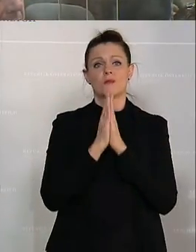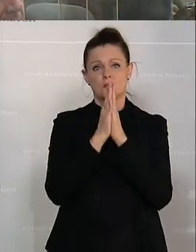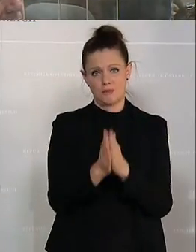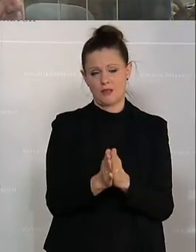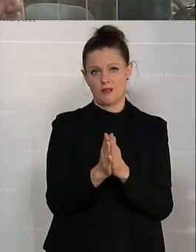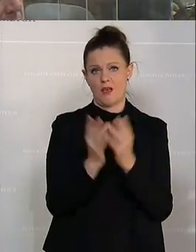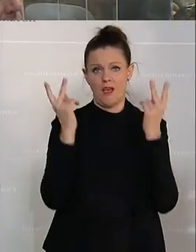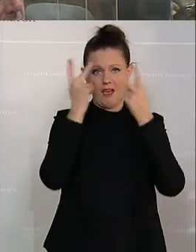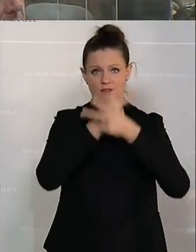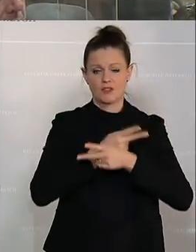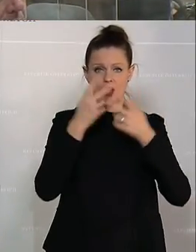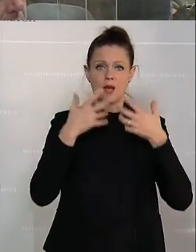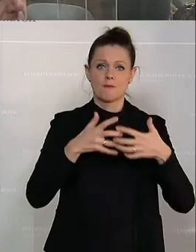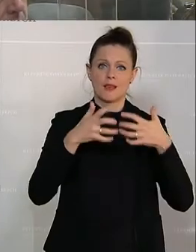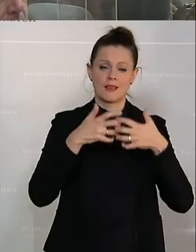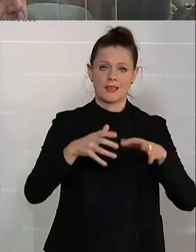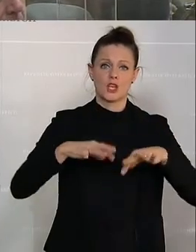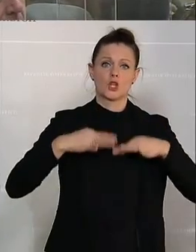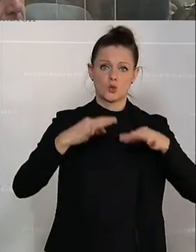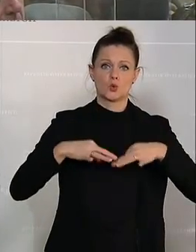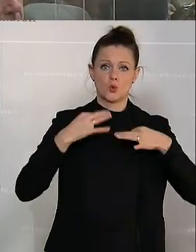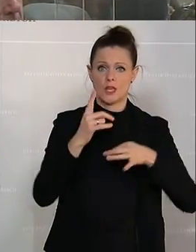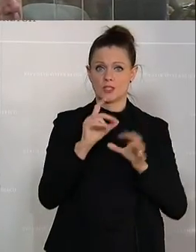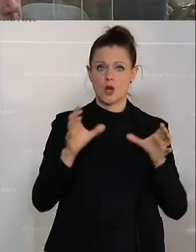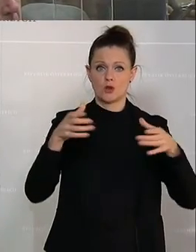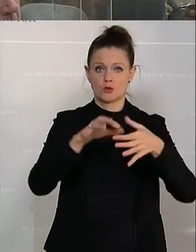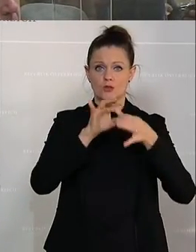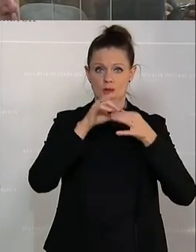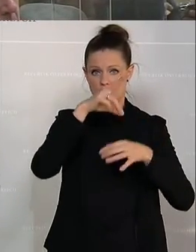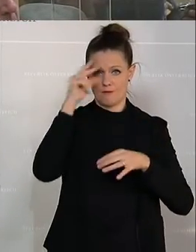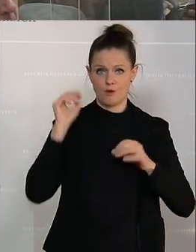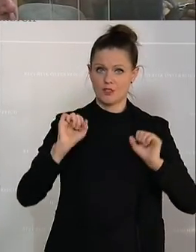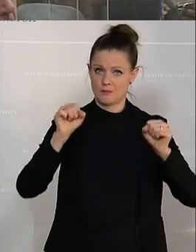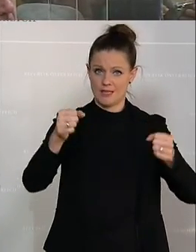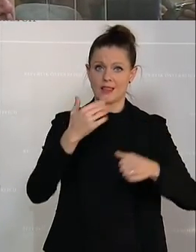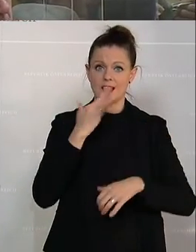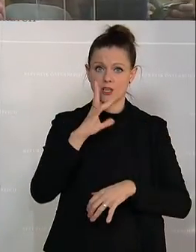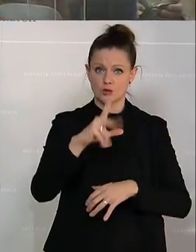zum Bericht des Gesundheitsausschusses betreffend dieses Volksbegehren. Dankeschön.